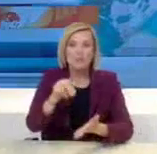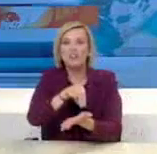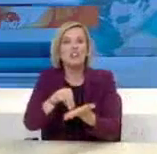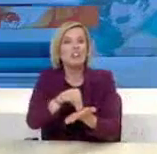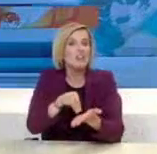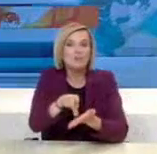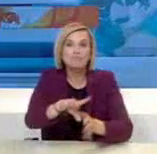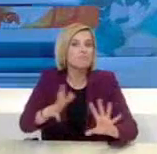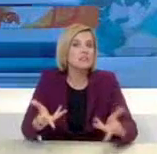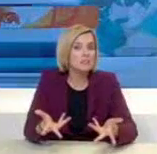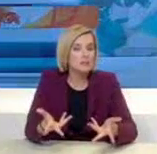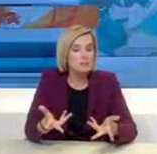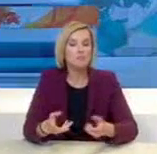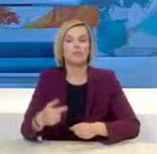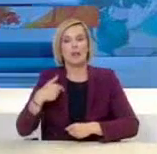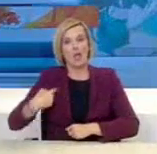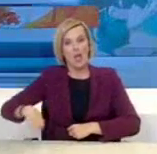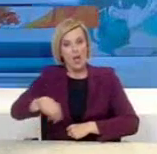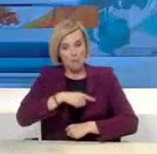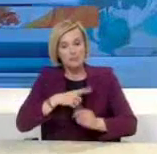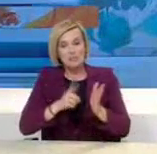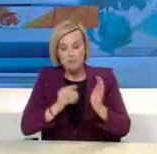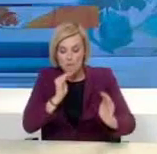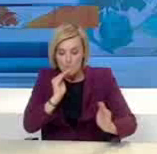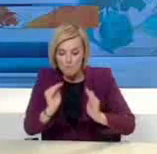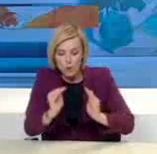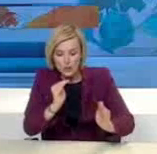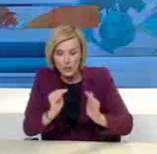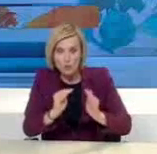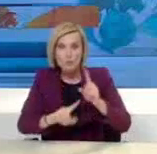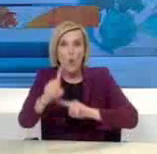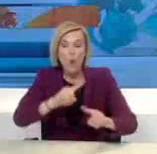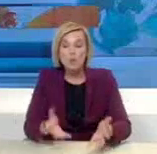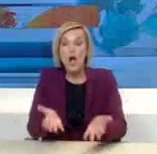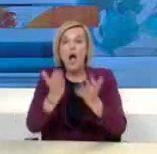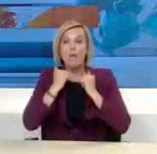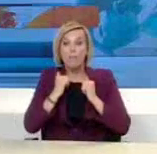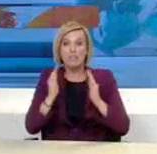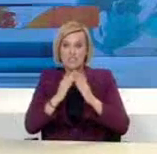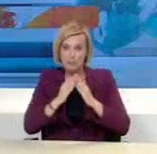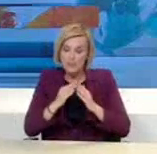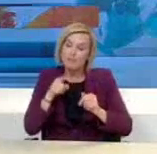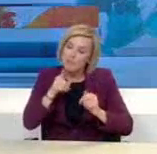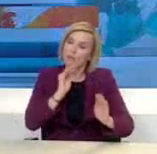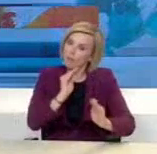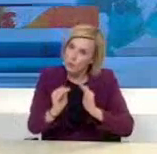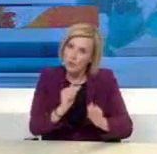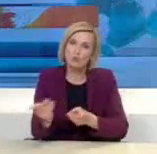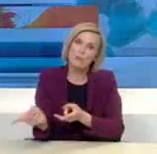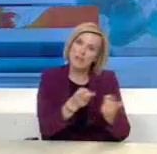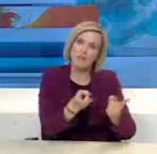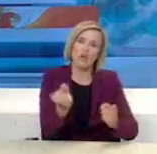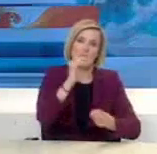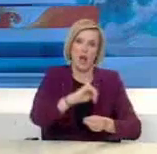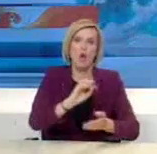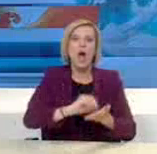άμεσα να φροντίσουν στις κανένας άστεγος να μην βρίσκεται στον δρόμο αυτές τις κρίσιμες ώρες. Για τους ανθρώπους που συμμετέχουν και σητίζονται